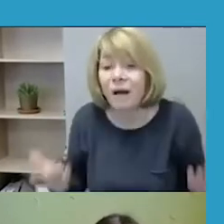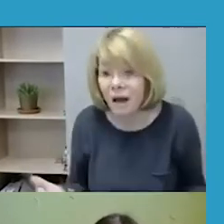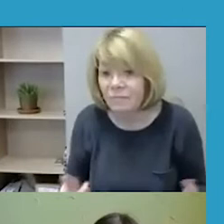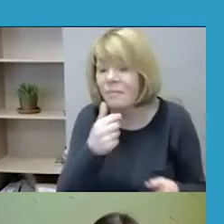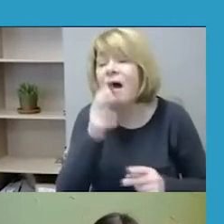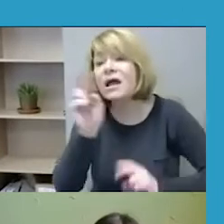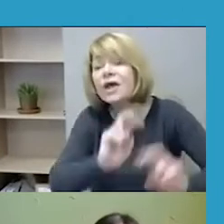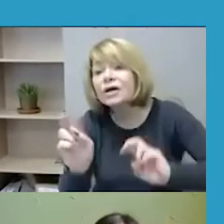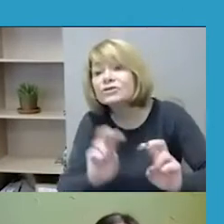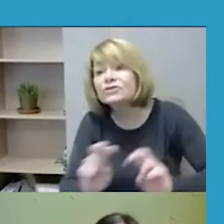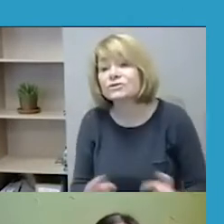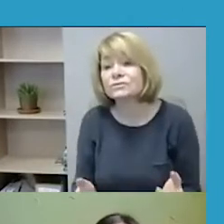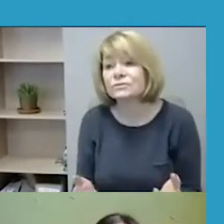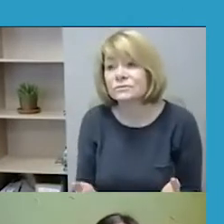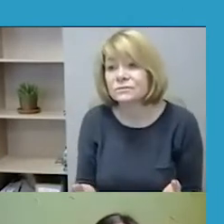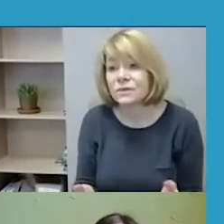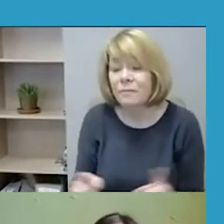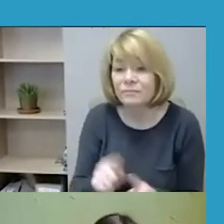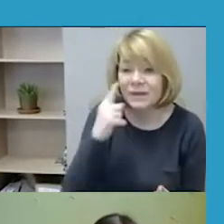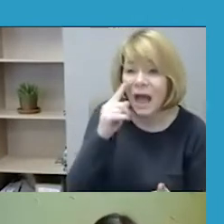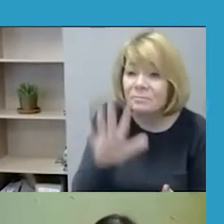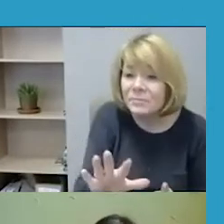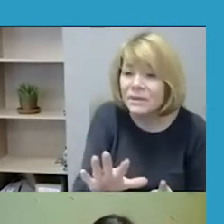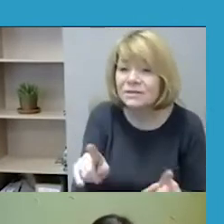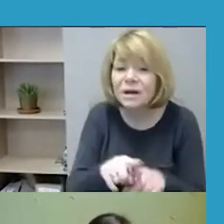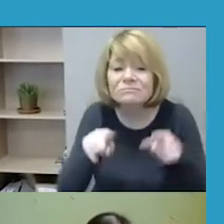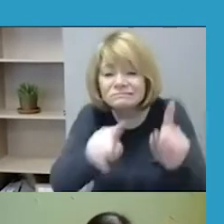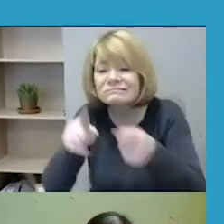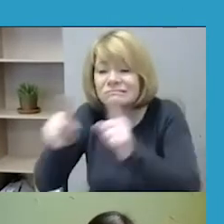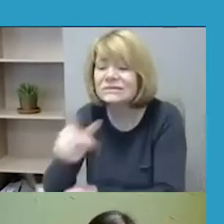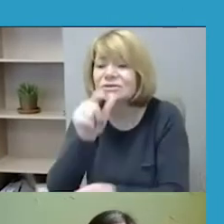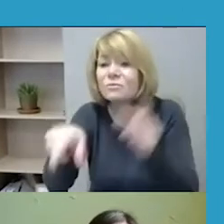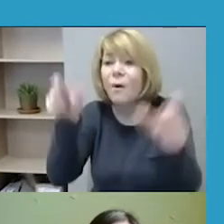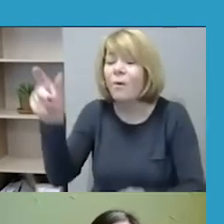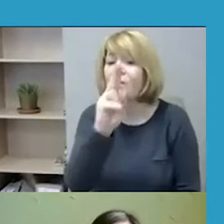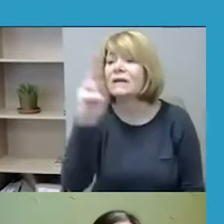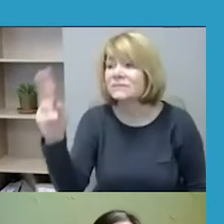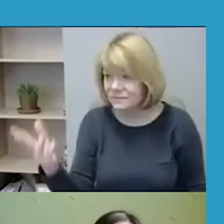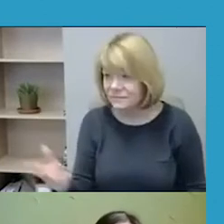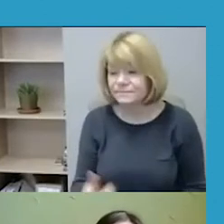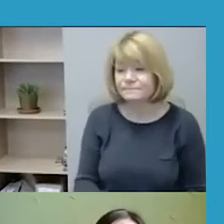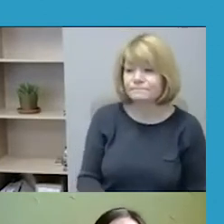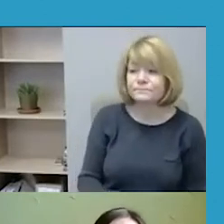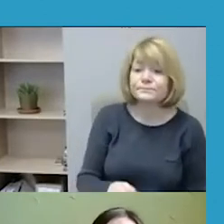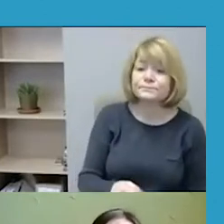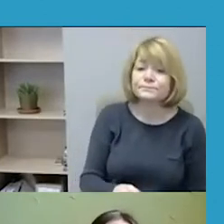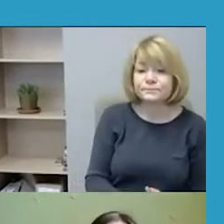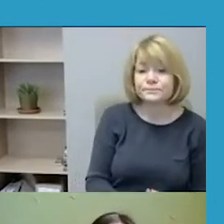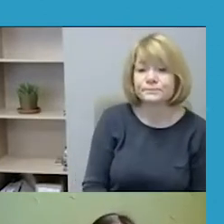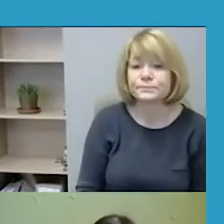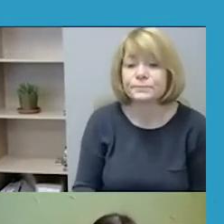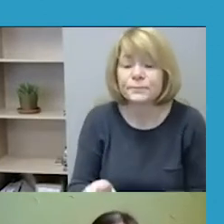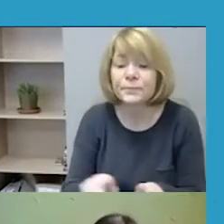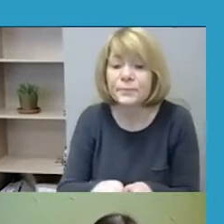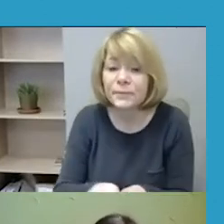pavyzdžiui, nepykantą kurstančių asmenų. Taip. Ir galiausiai norėčiau